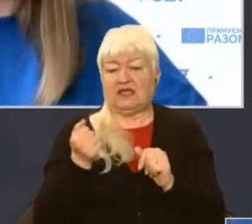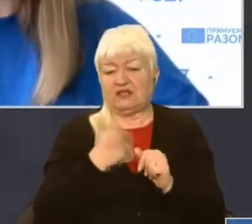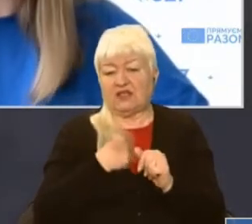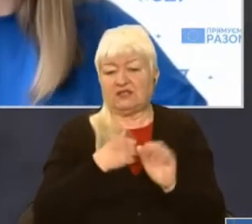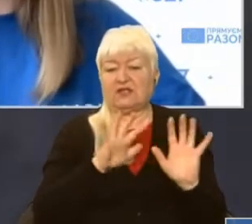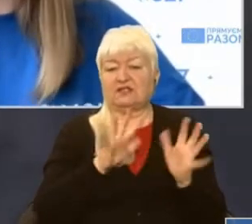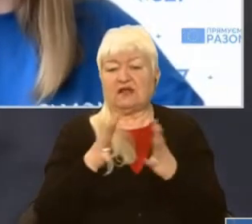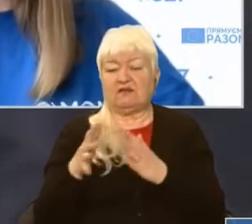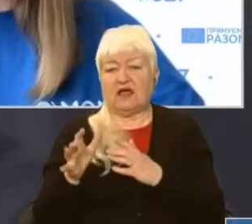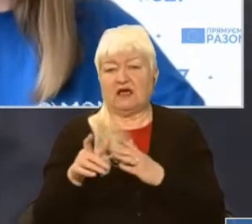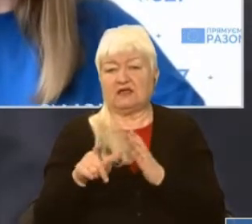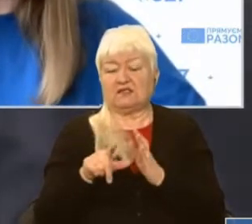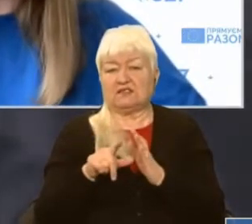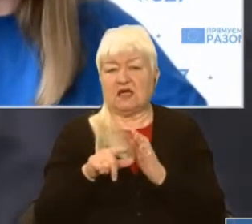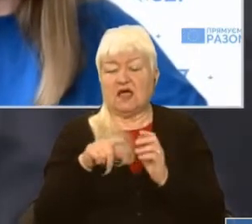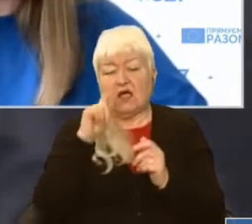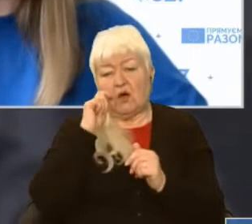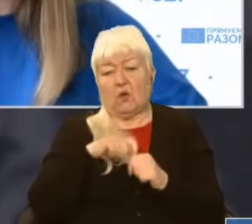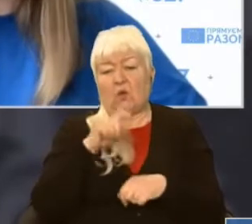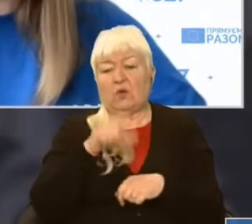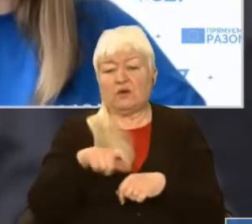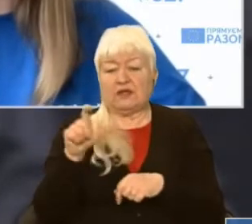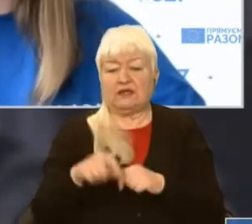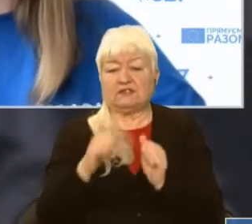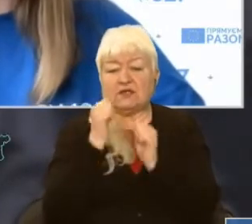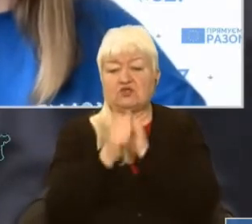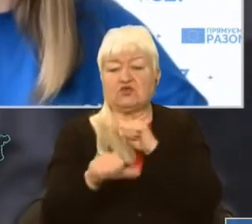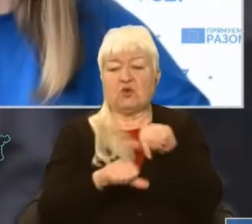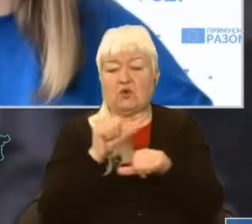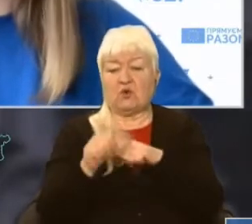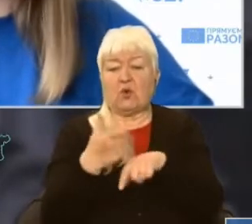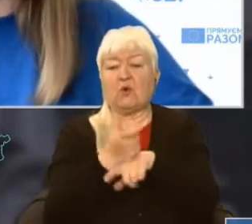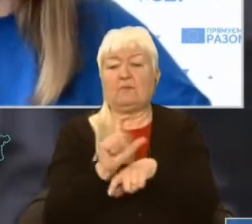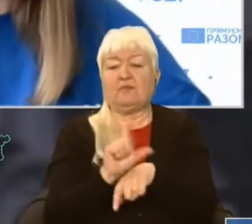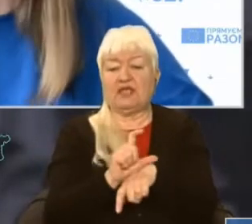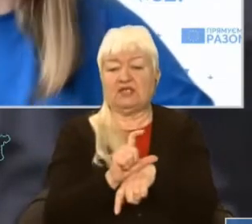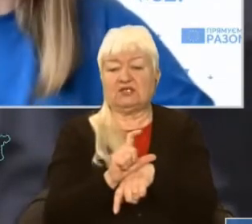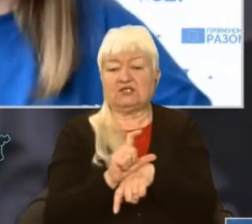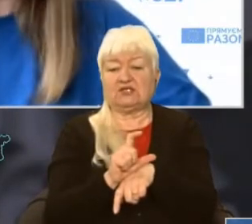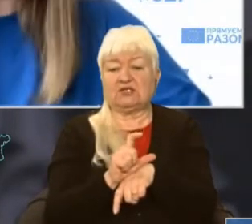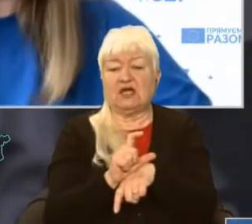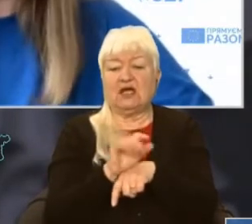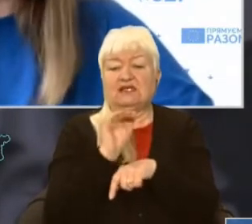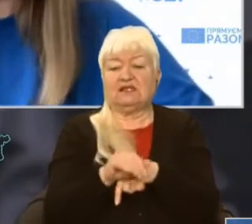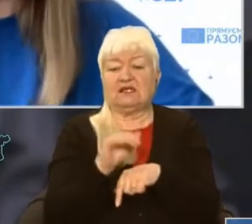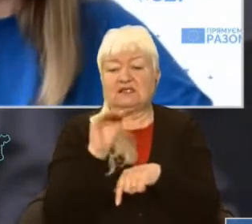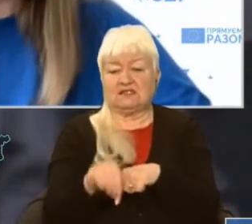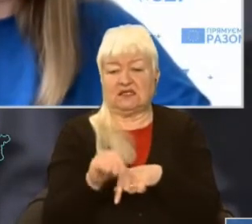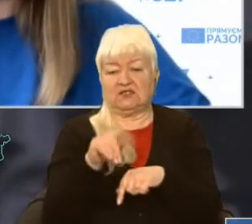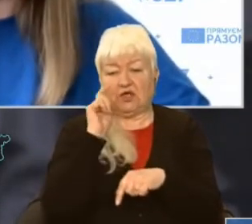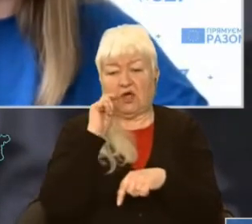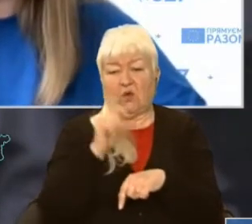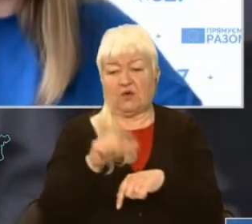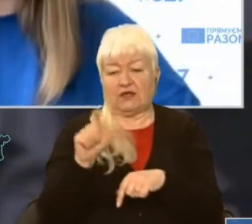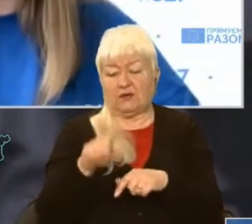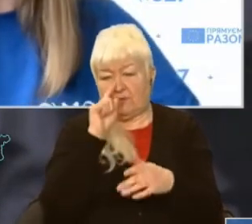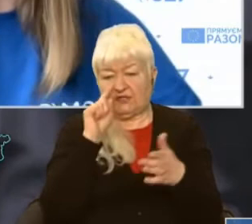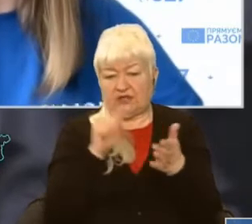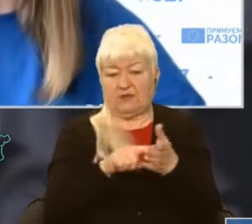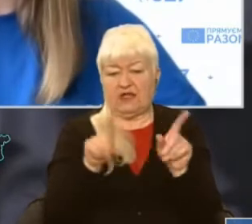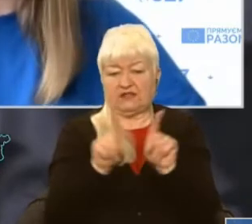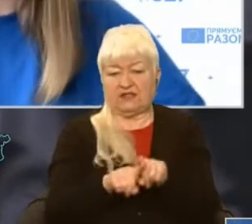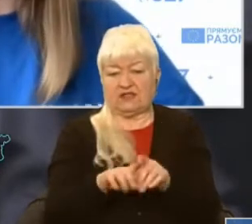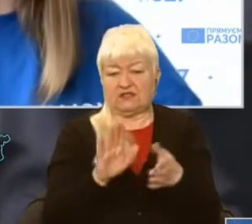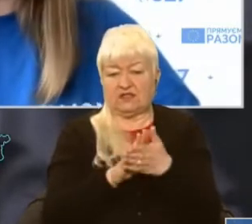трапляється з українцями щороку. Більше тисячі, насправді, українців потрапляють в такі